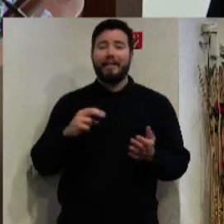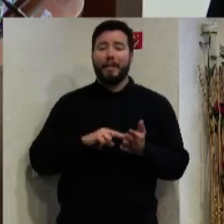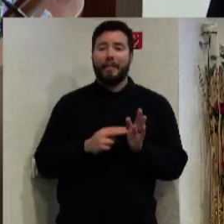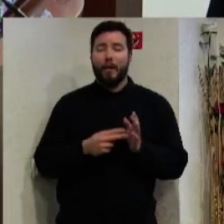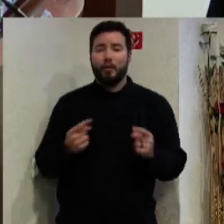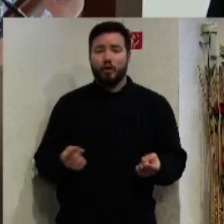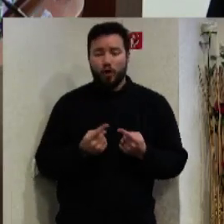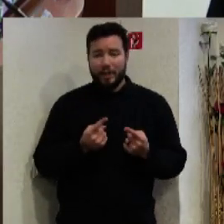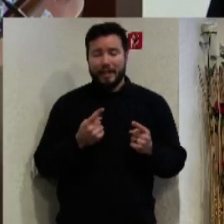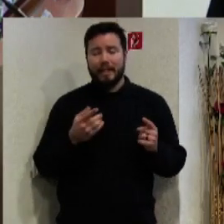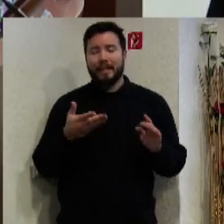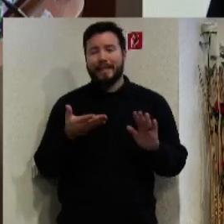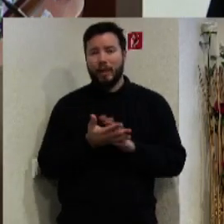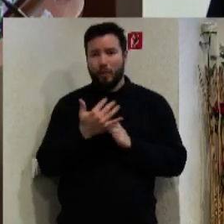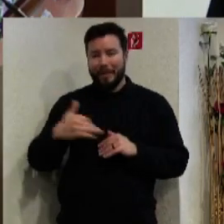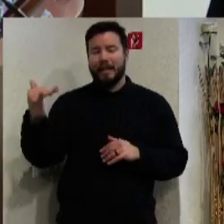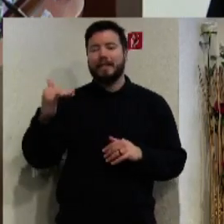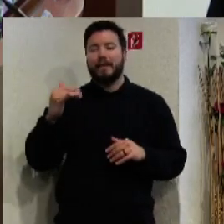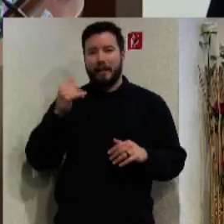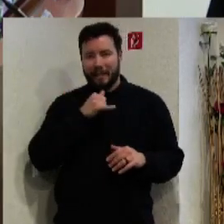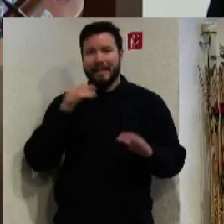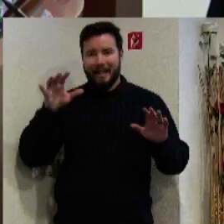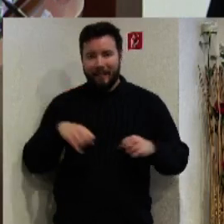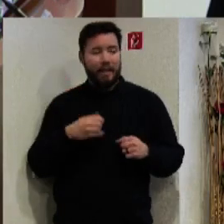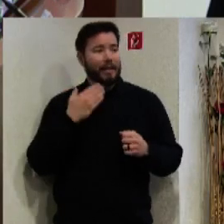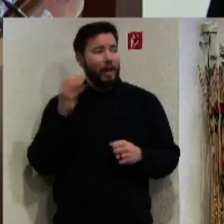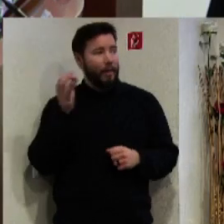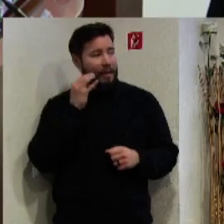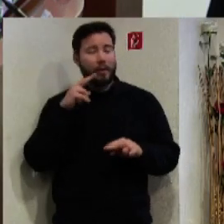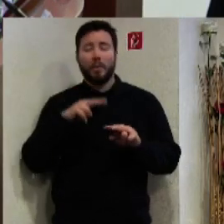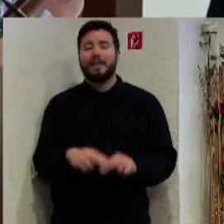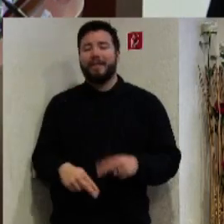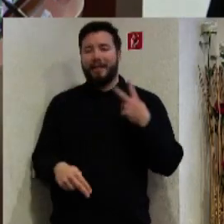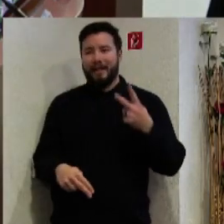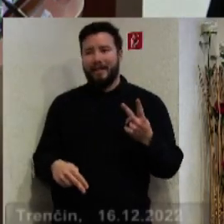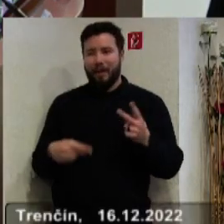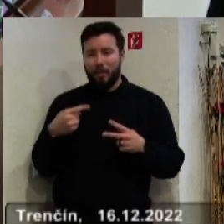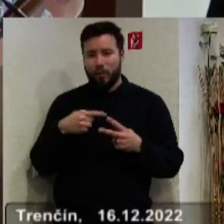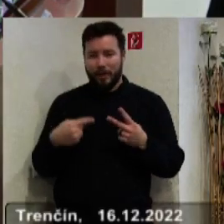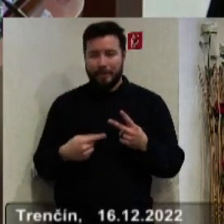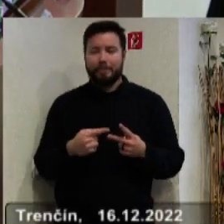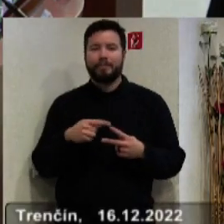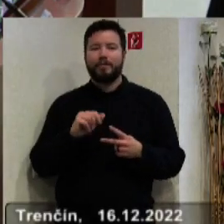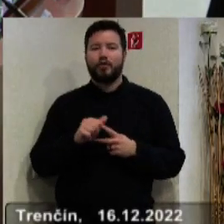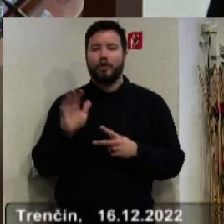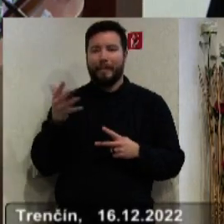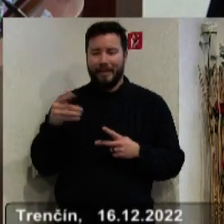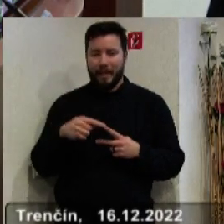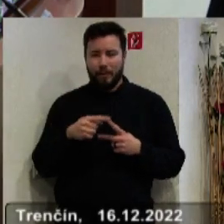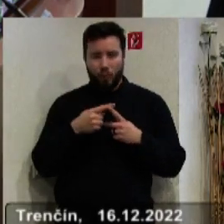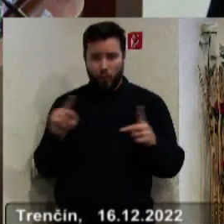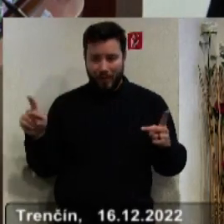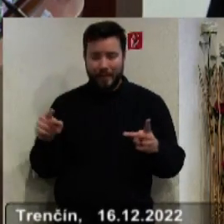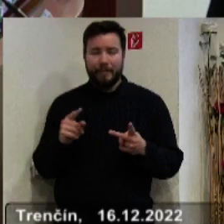zásadnutí zastupiteľstva TS-ka na prvý poroz 2023 sme schválili. Ďakujem pekne, ostávajú nám 2 body ešte. Bod číslo 15, to diskusia